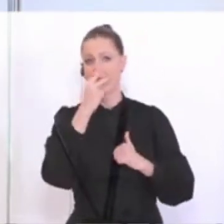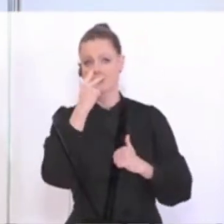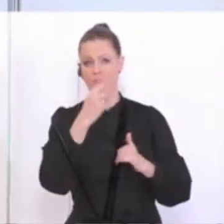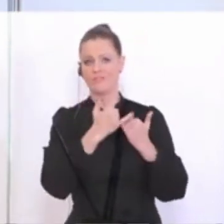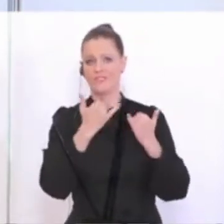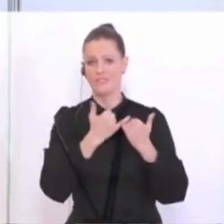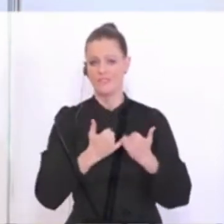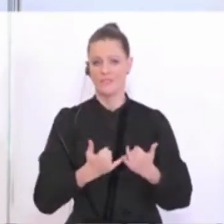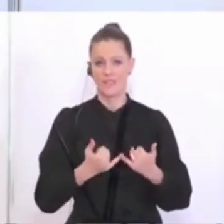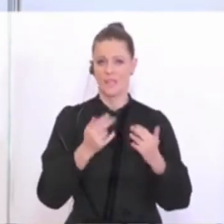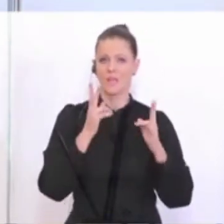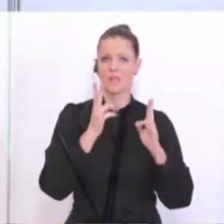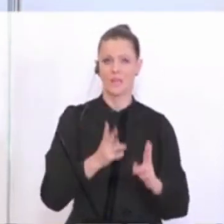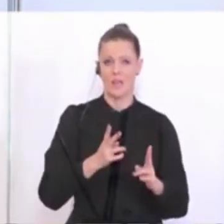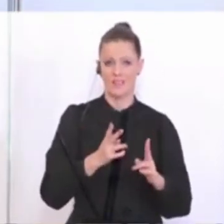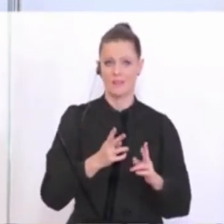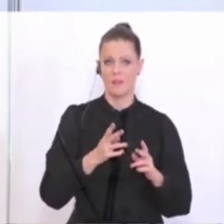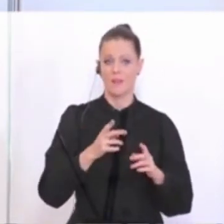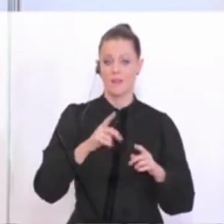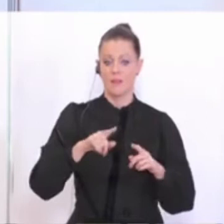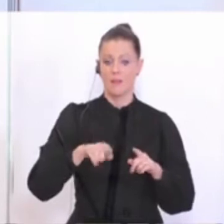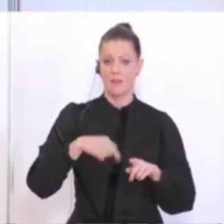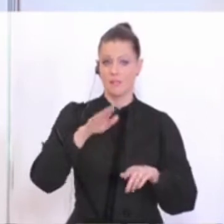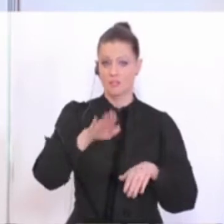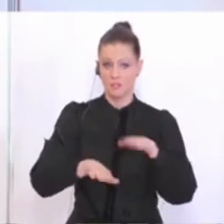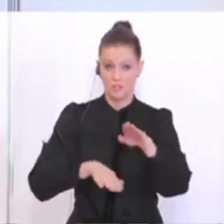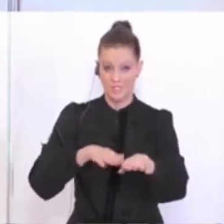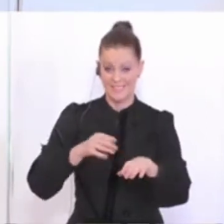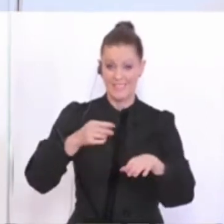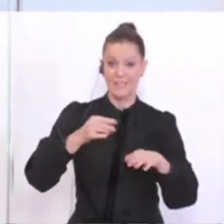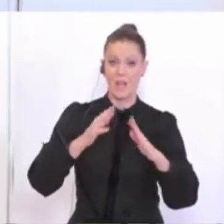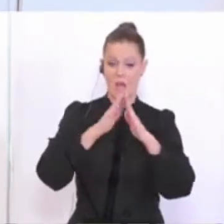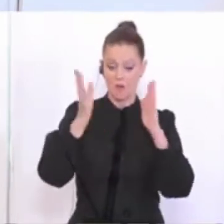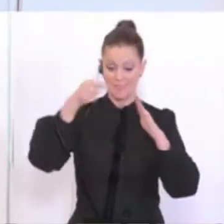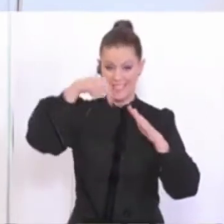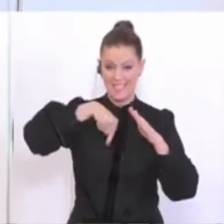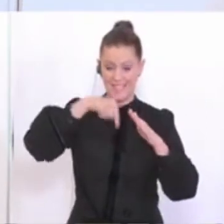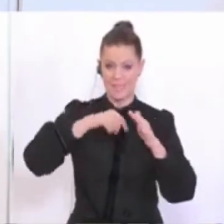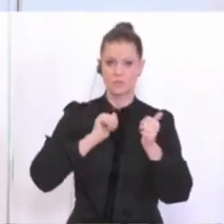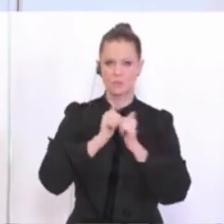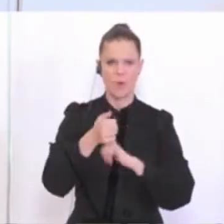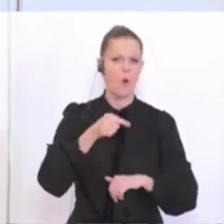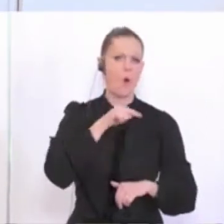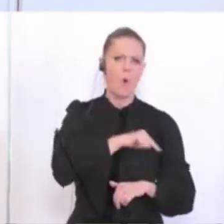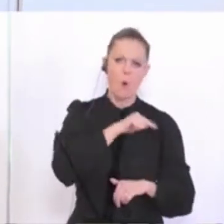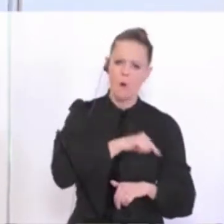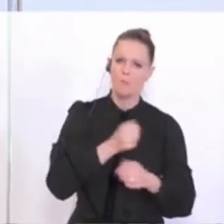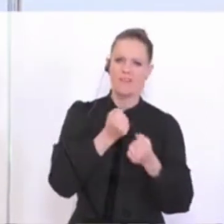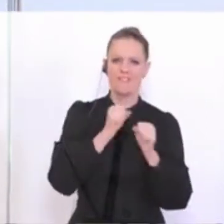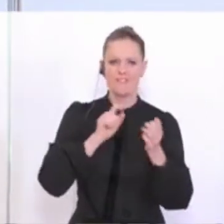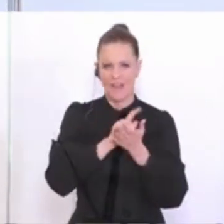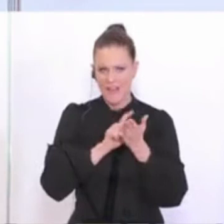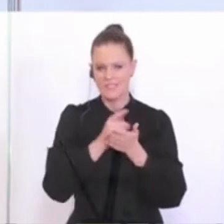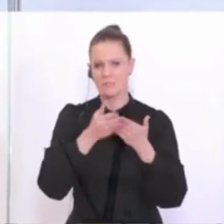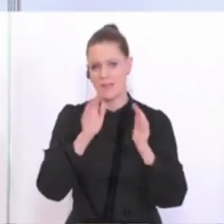Und es durchaus möglich ist, dass wir in der nächsten Etappe auch für Indoor-Sportarten, was die Hobby, Freizeit, Breitensportlerinnen und